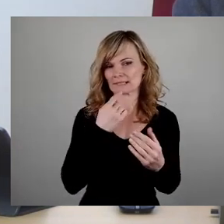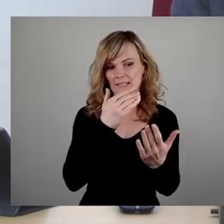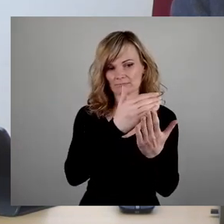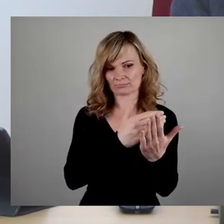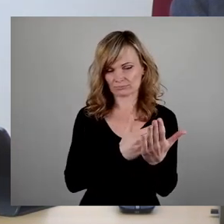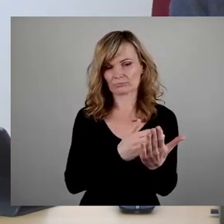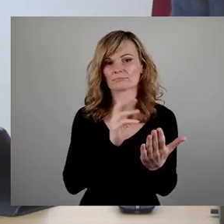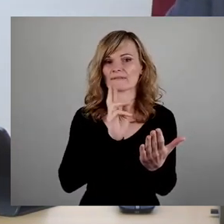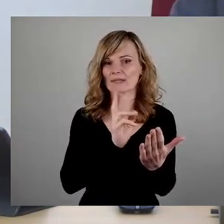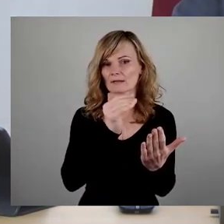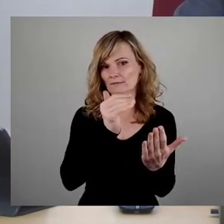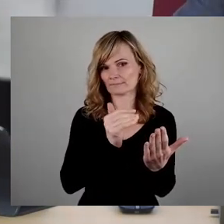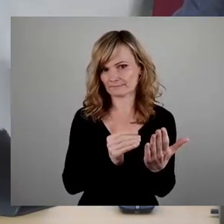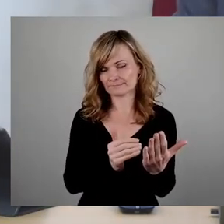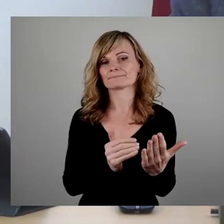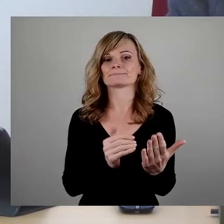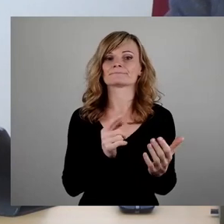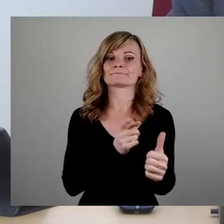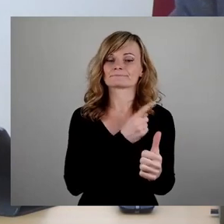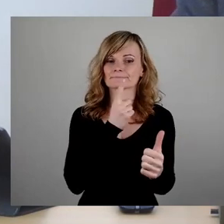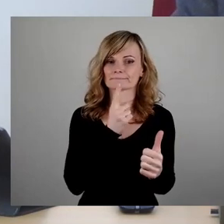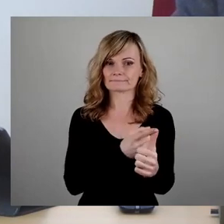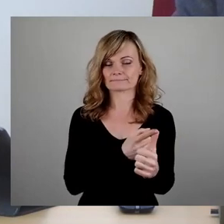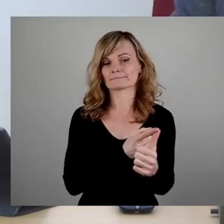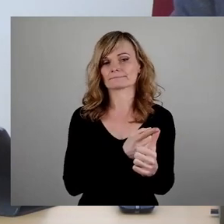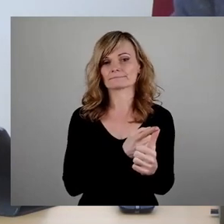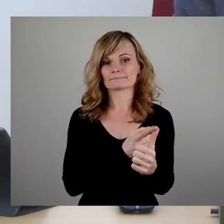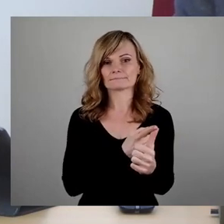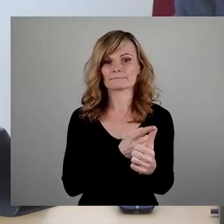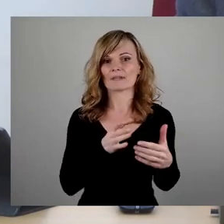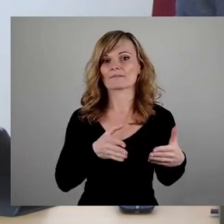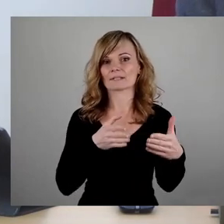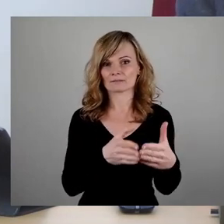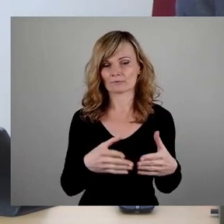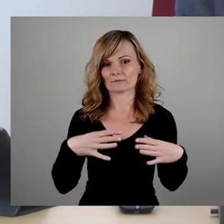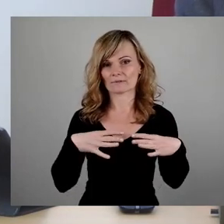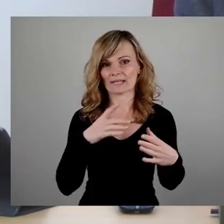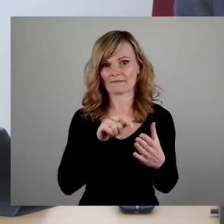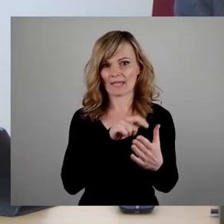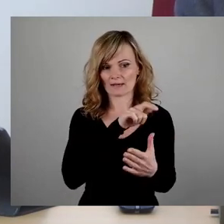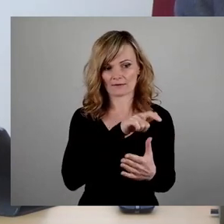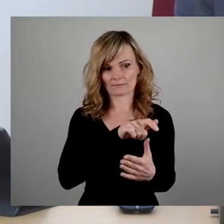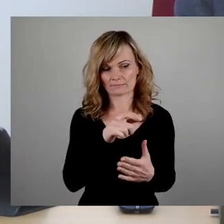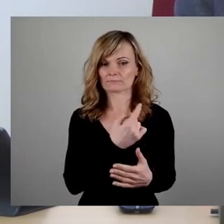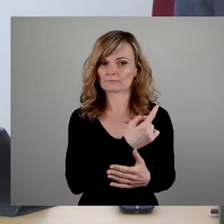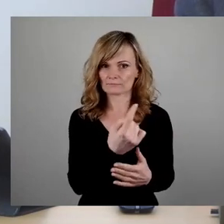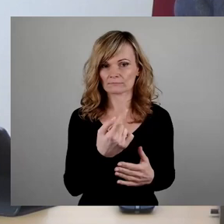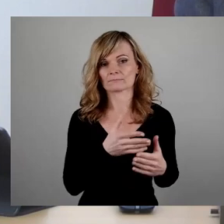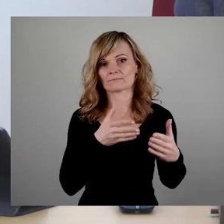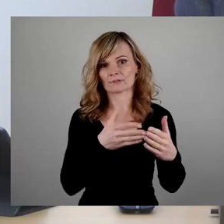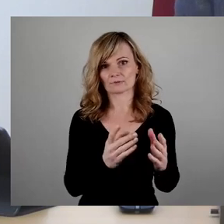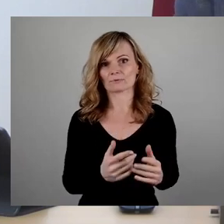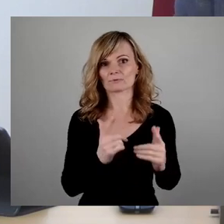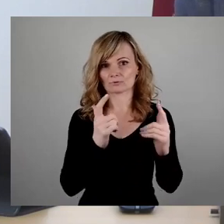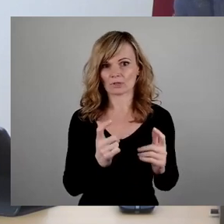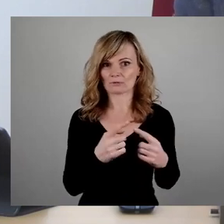wäre dann als Nächste nach der Einreicherin Fraktion Freie Wähler diejenigen, die in die Fraktionsrunde starten würden. Und